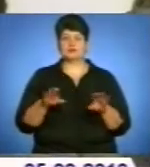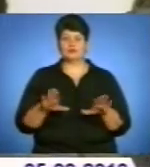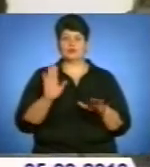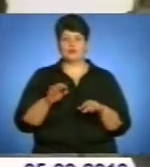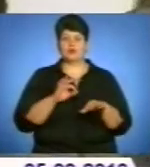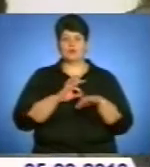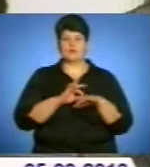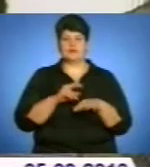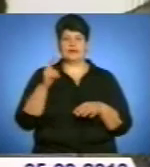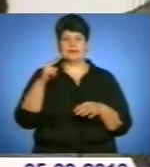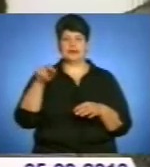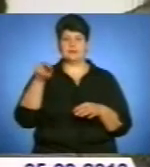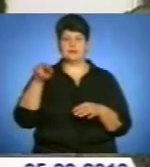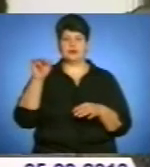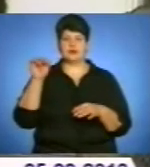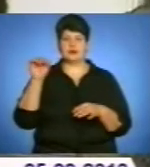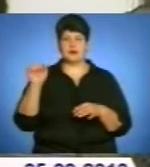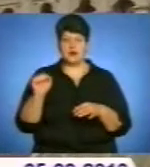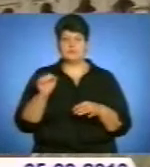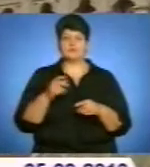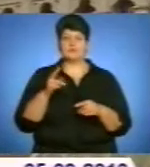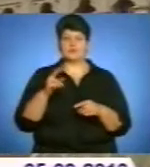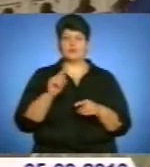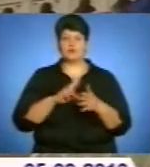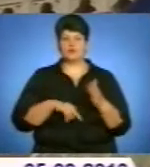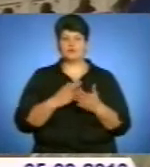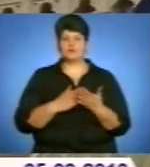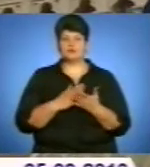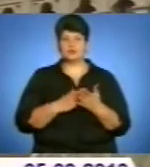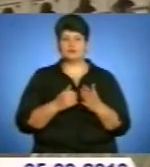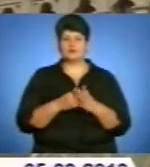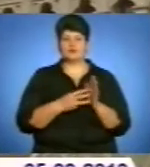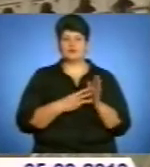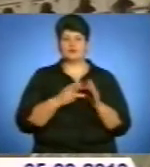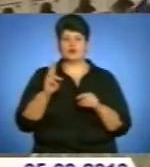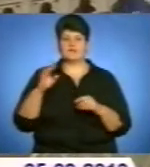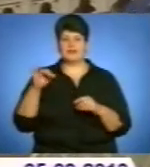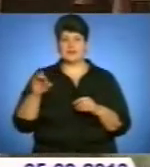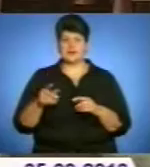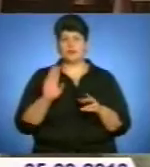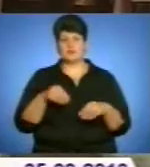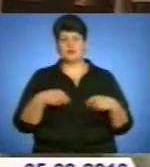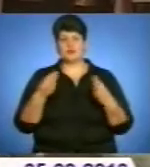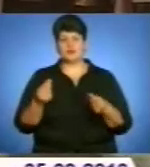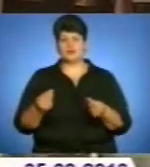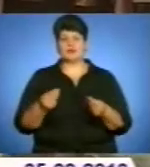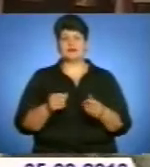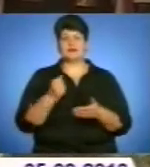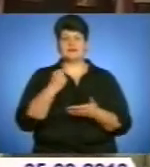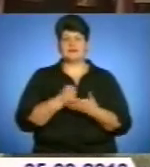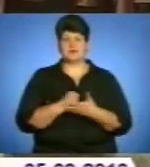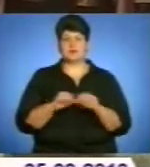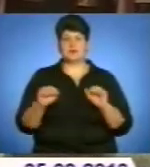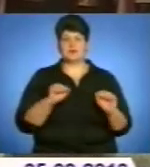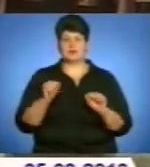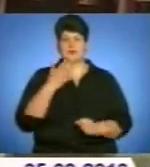податкова служба України. Громадське обговорення триватиме до 8 квітня. Після цього документ з пропозиціями передадуть на затвердження правлінню Нацбанка.